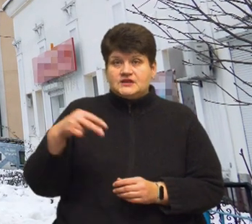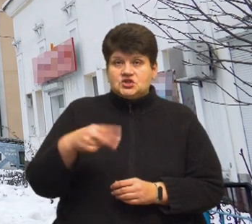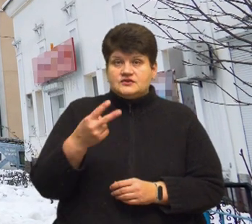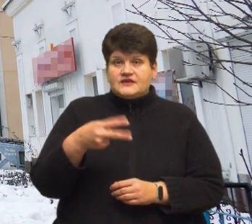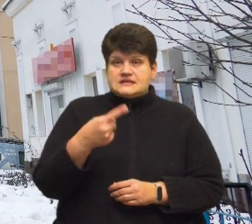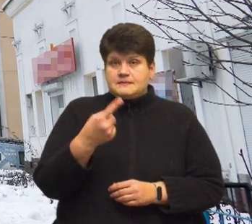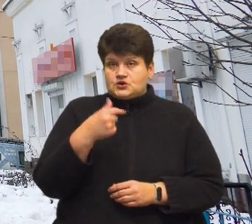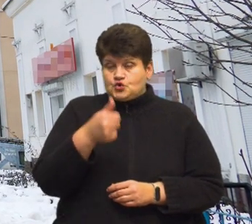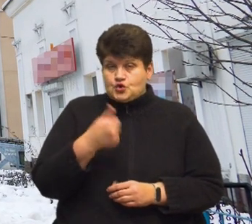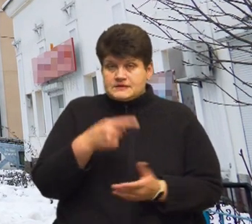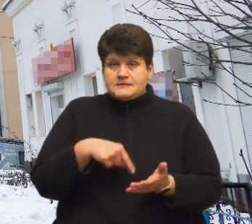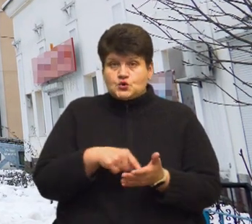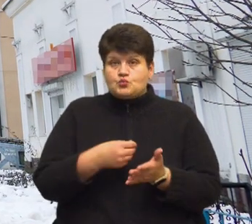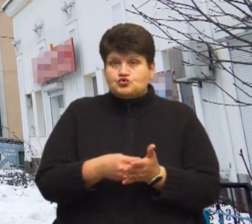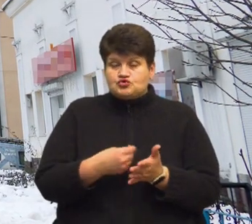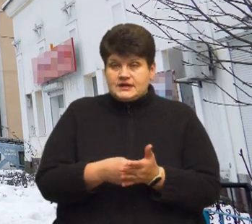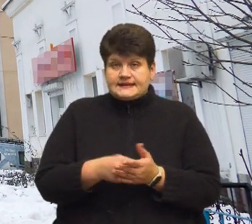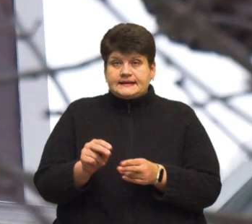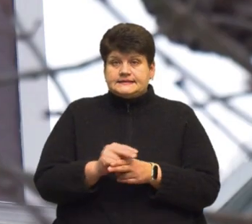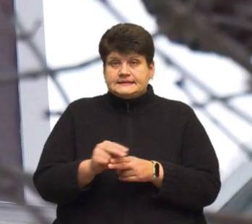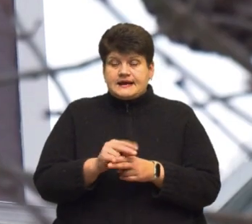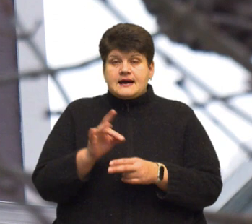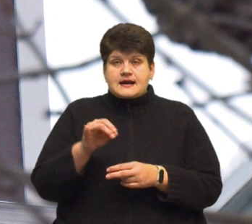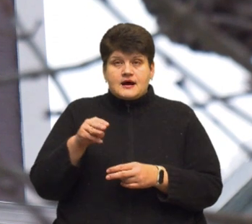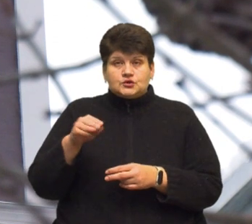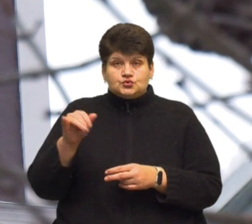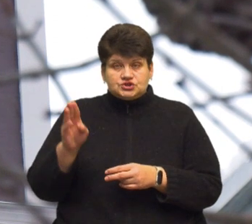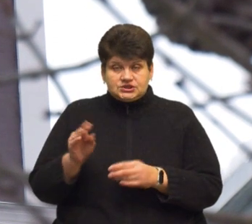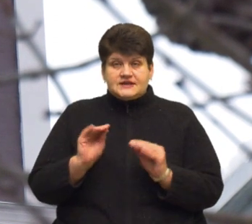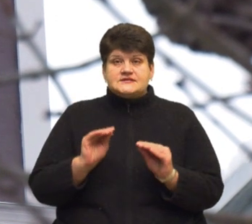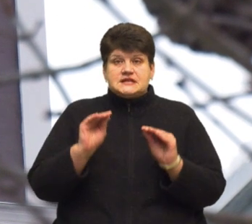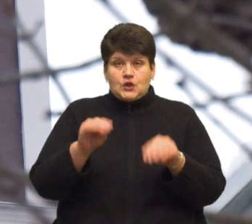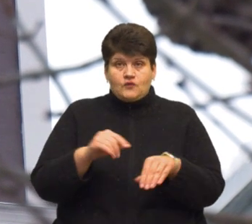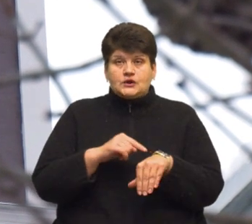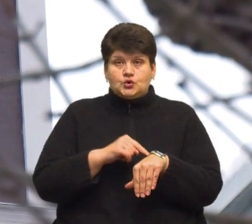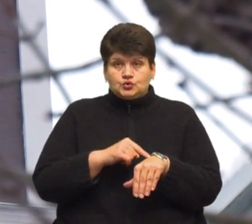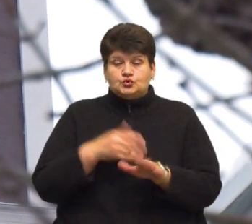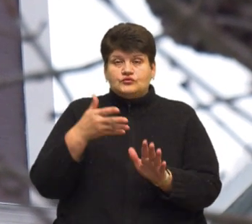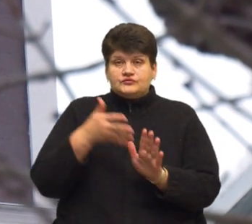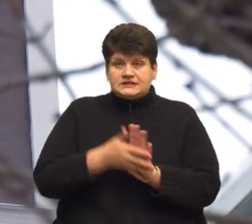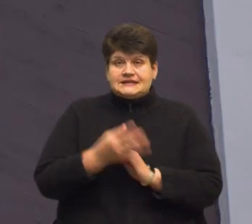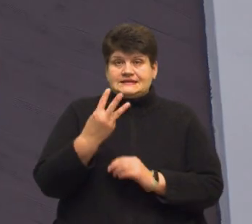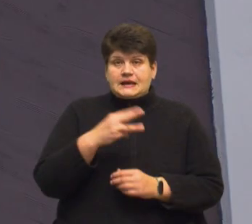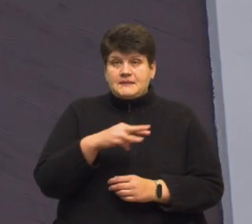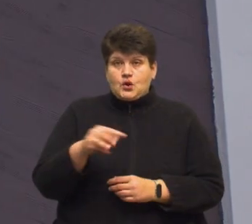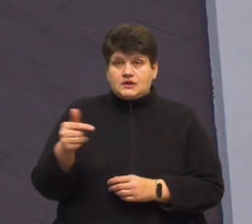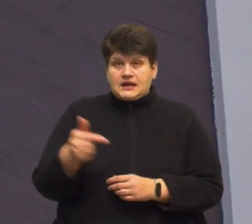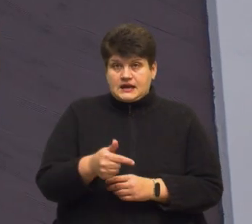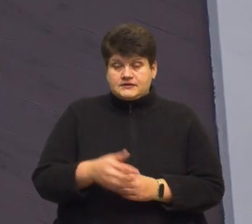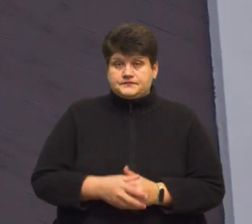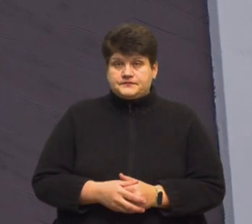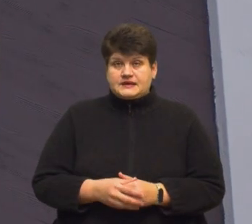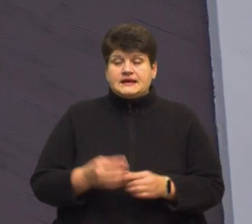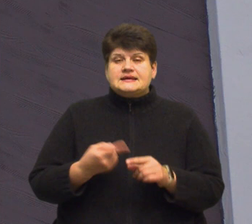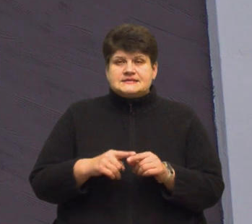році з міського бюджету на реконструкцію ратуші, в тому числі і встановлення годинника, витратили 3 мільйони гривень. Про це тоді